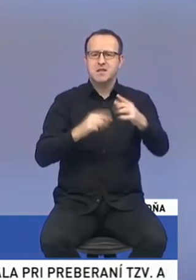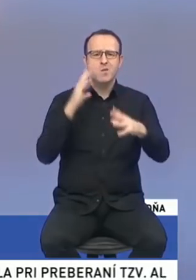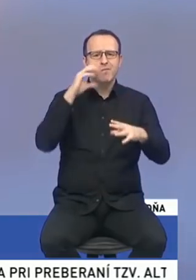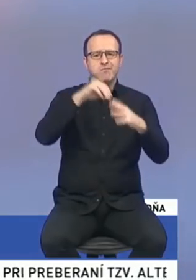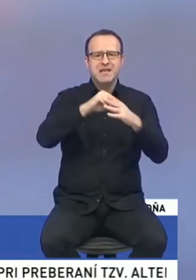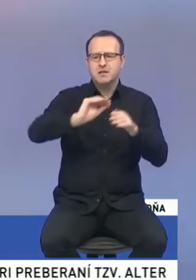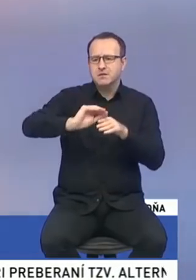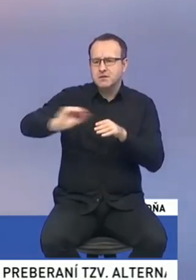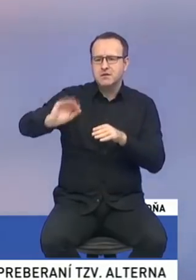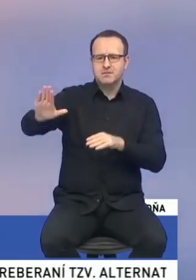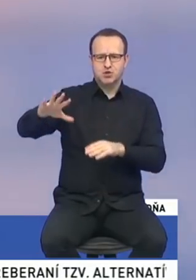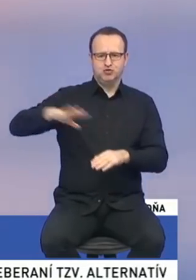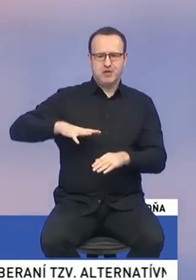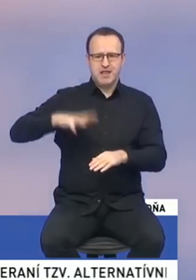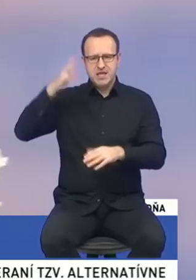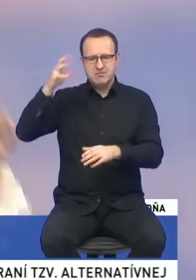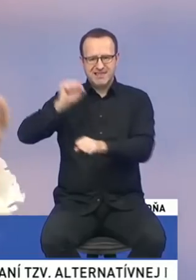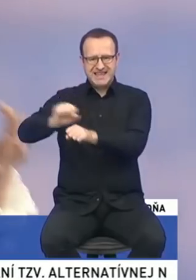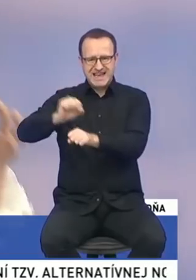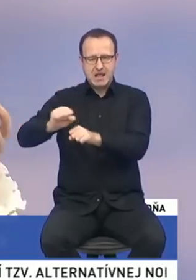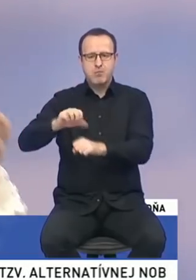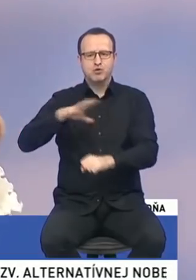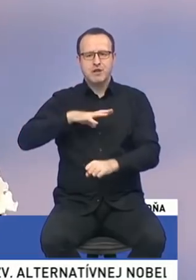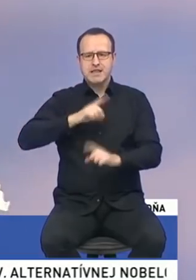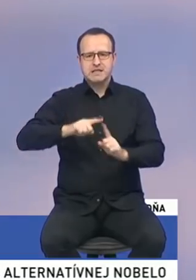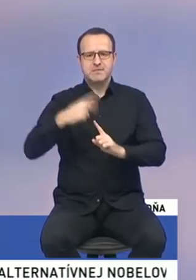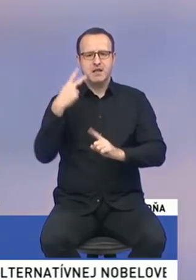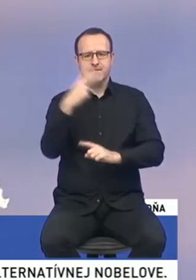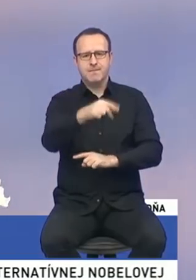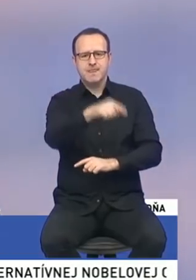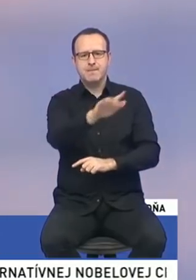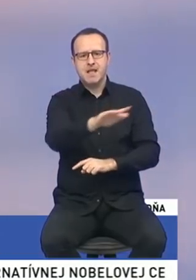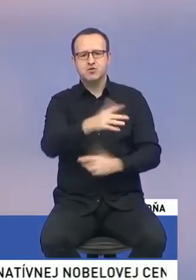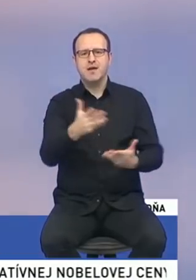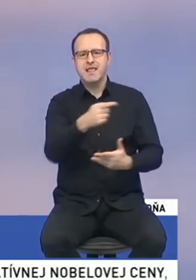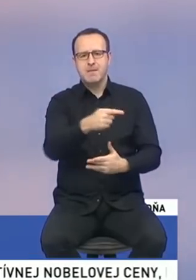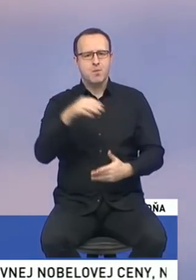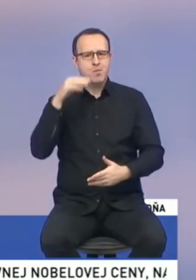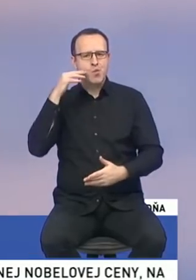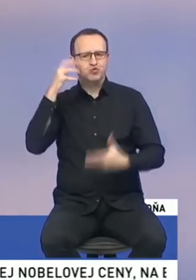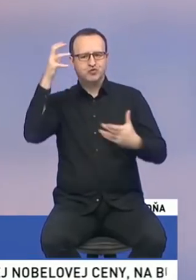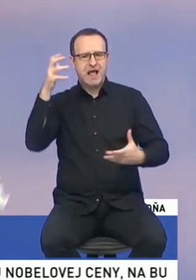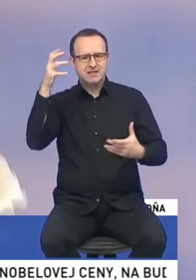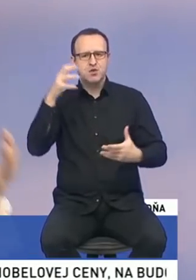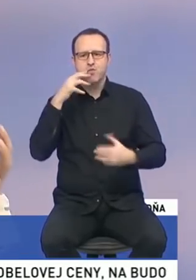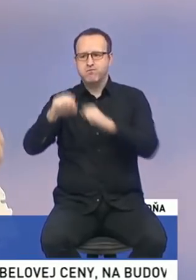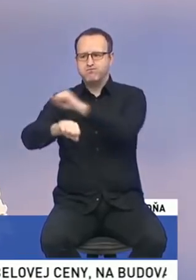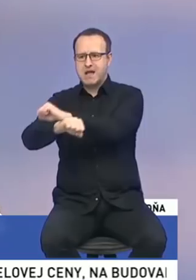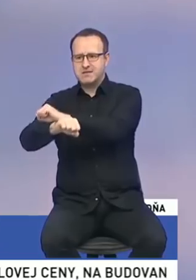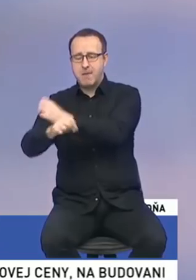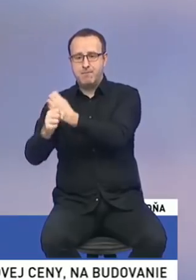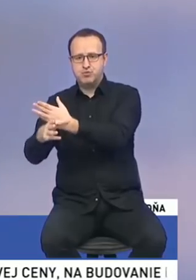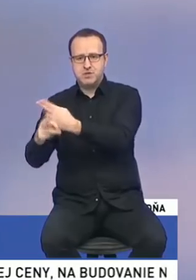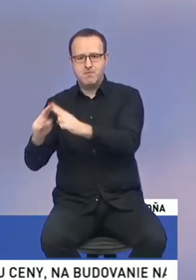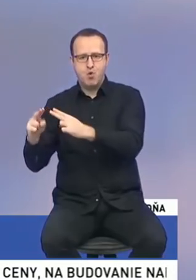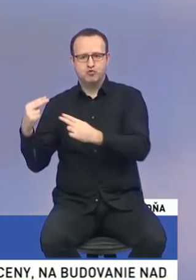bolo dedikované práve pre tieto ženy, aby tie ženy sa nevracali náspäť do obidlia, kde ten násilník aj po výkone trestu sa môže